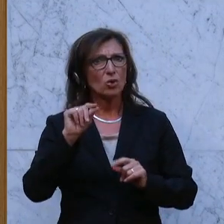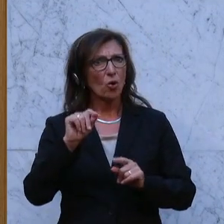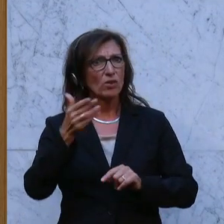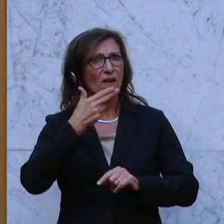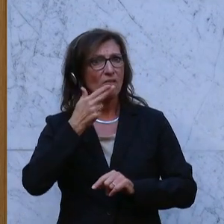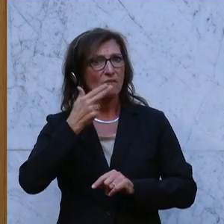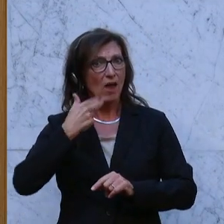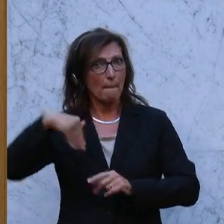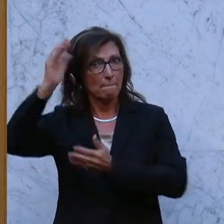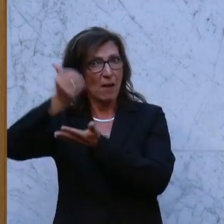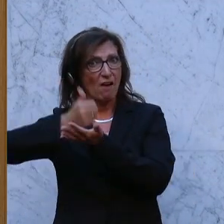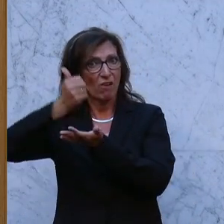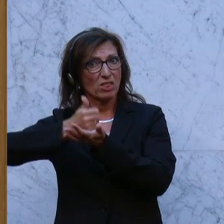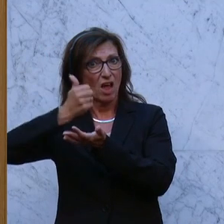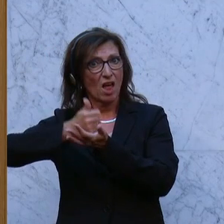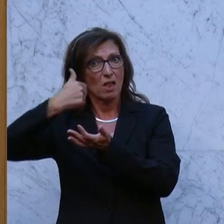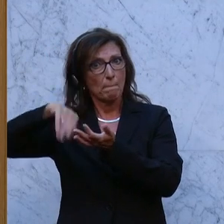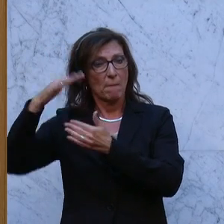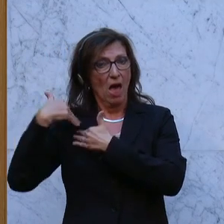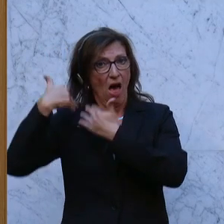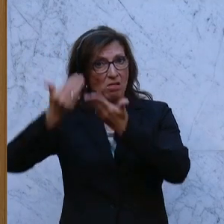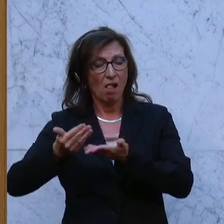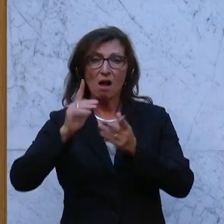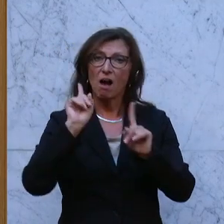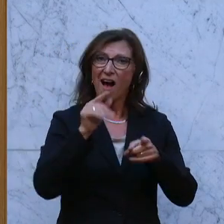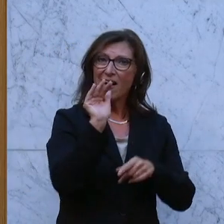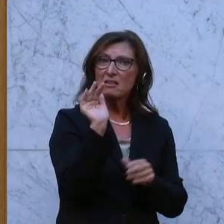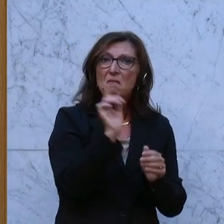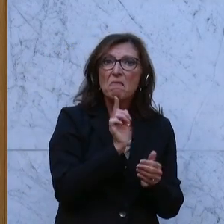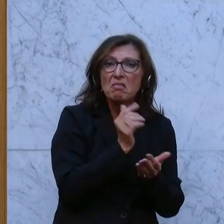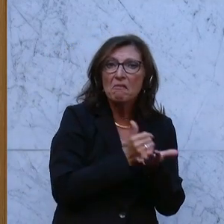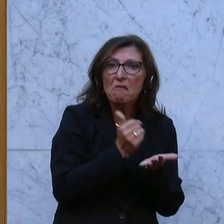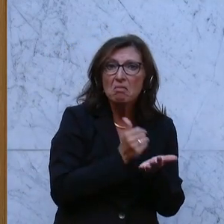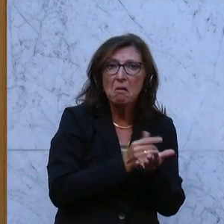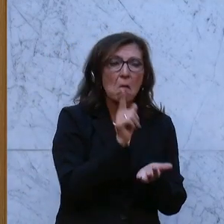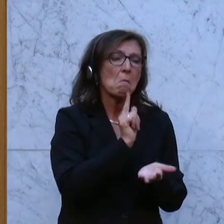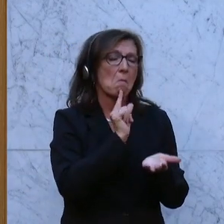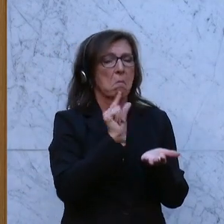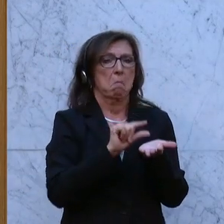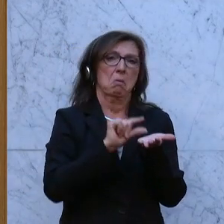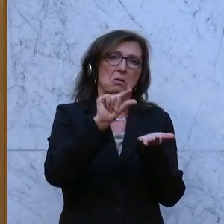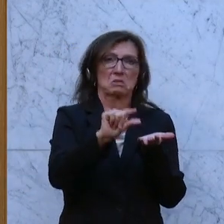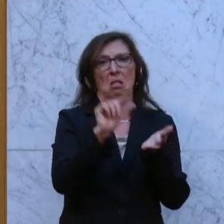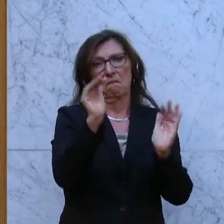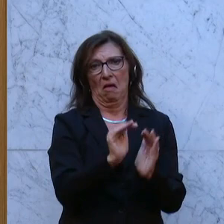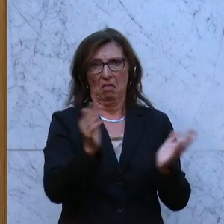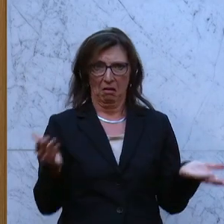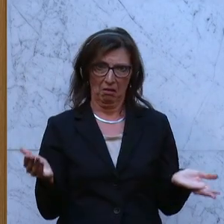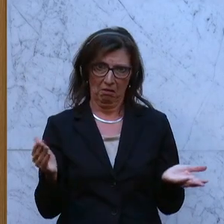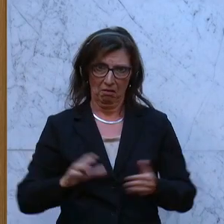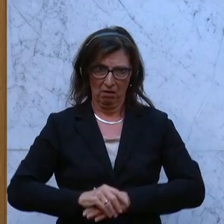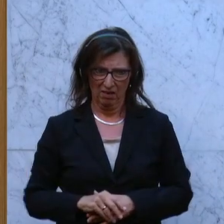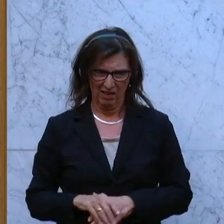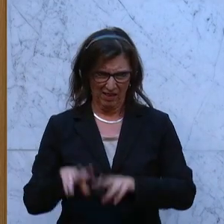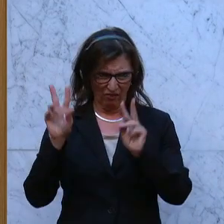nominell stärker entlasten als kleinere Einkommen. Da ist es vielleicht prozentual, aber nominell betraglich, ist es